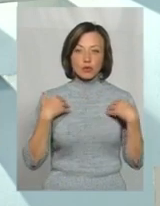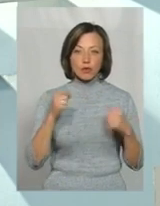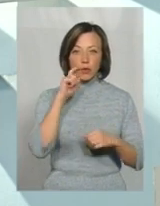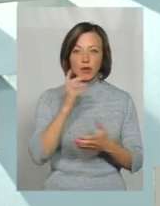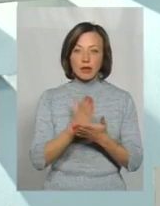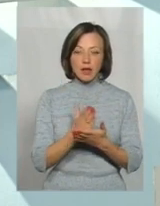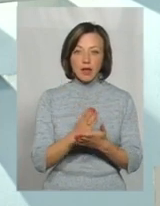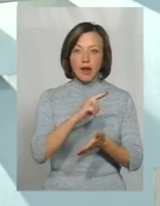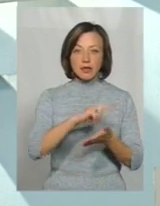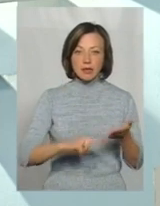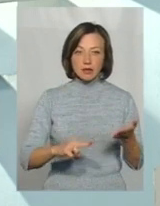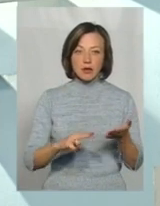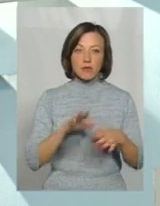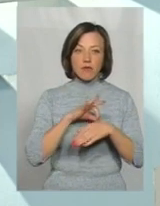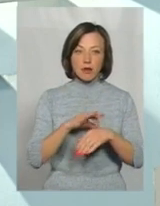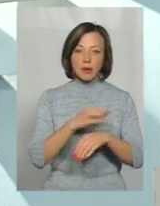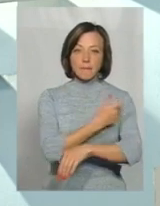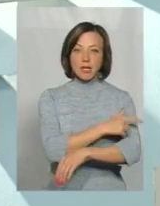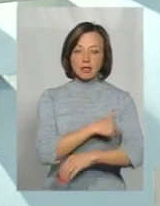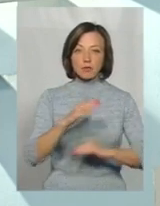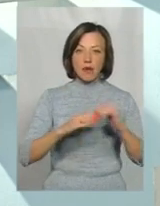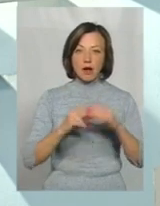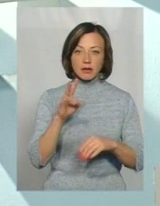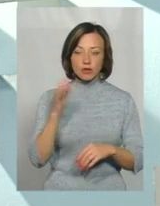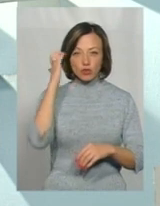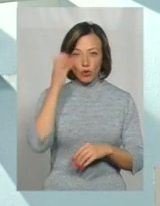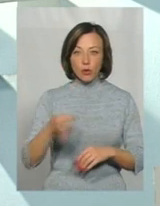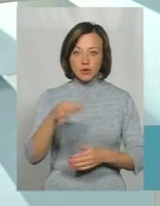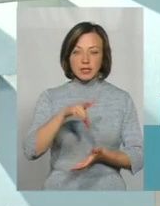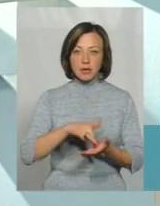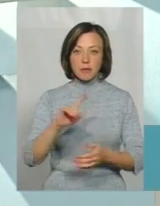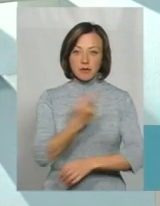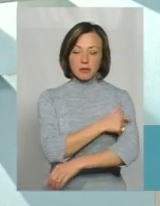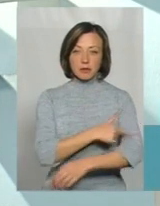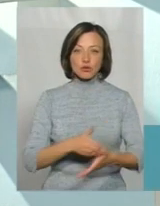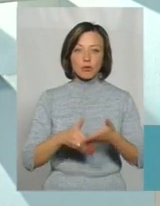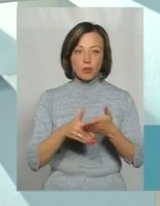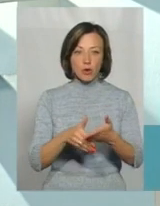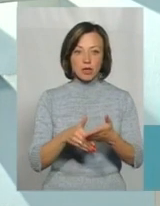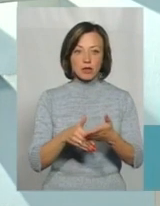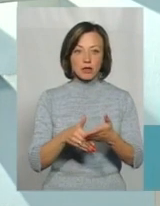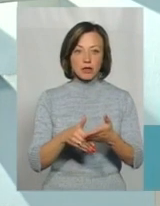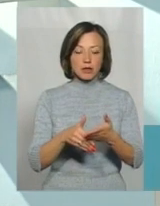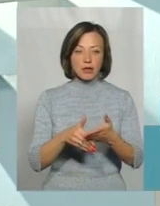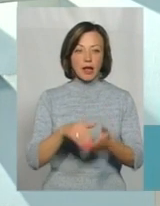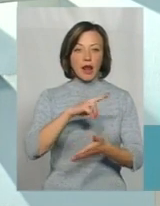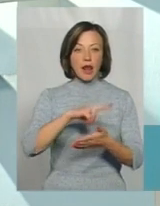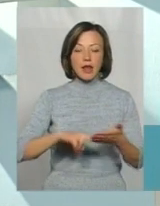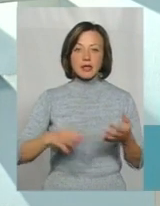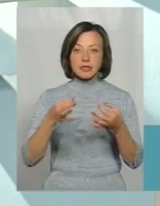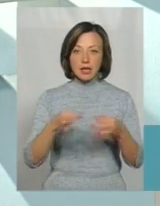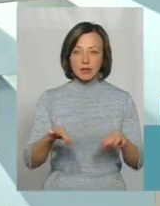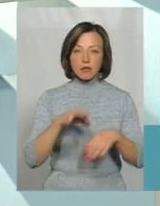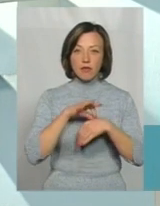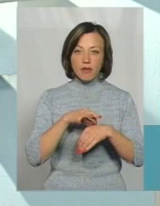є наявність ліцензії на провадження медичної практики. На жаль, в Чорноострівському центрі первинної медико-санітарної допомоги ліцензія на провадження